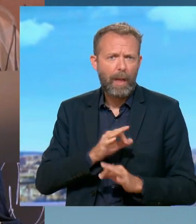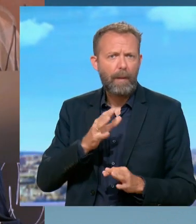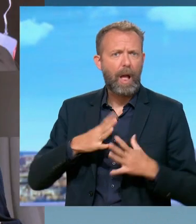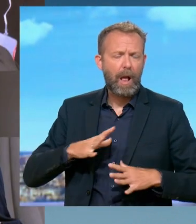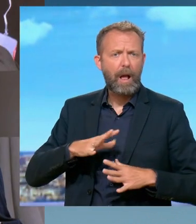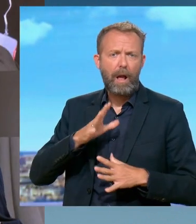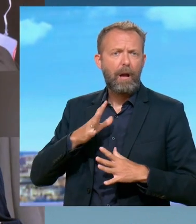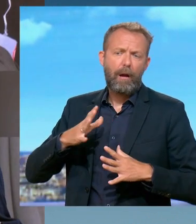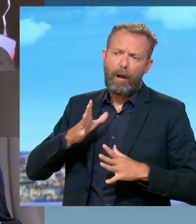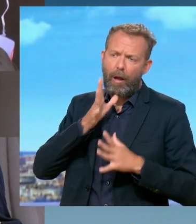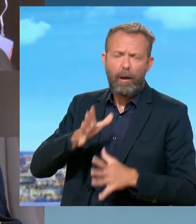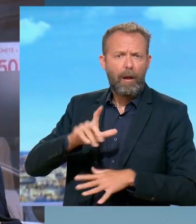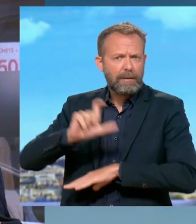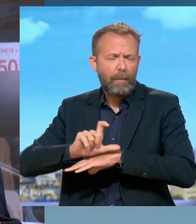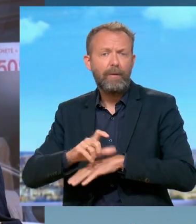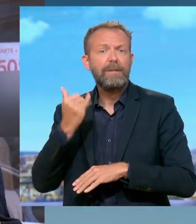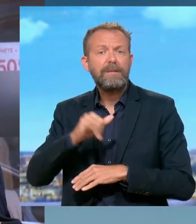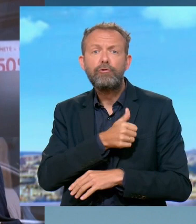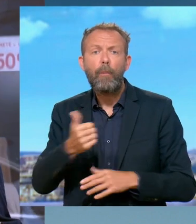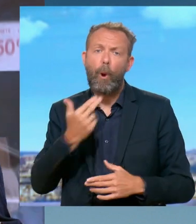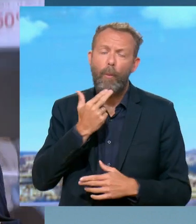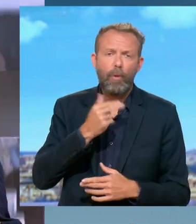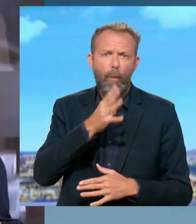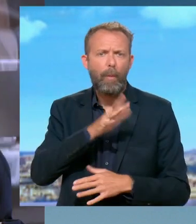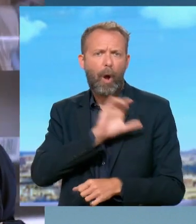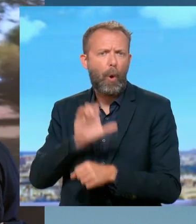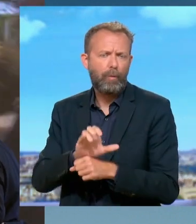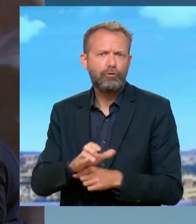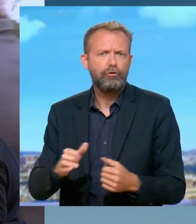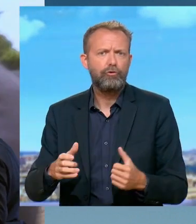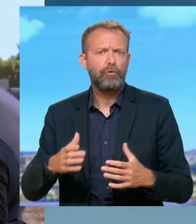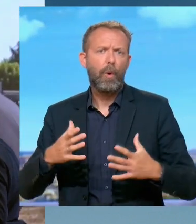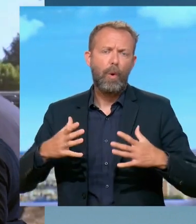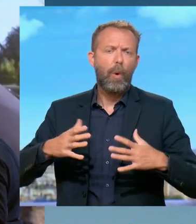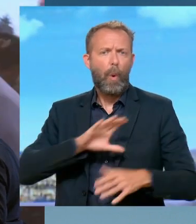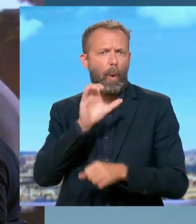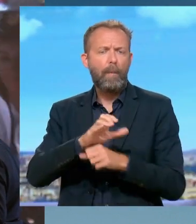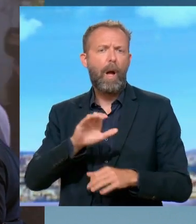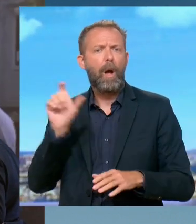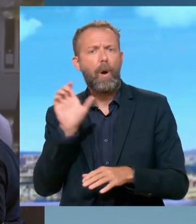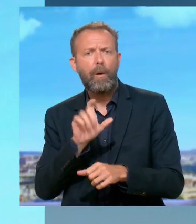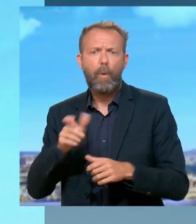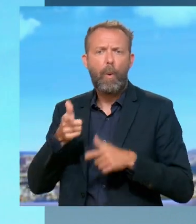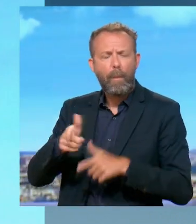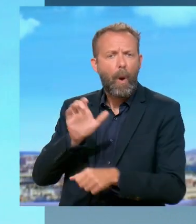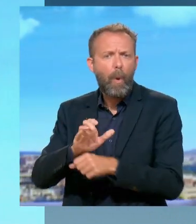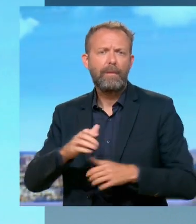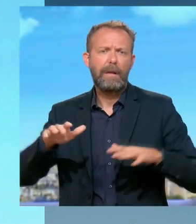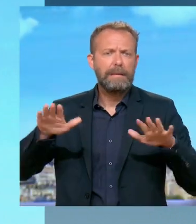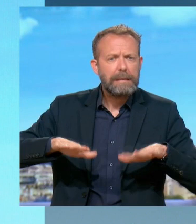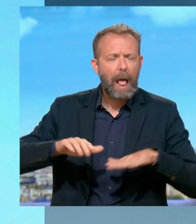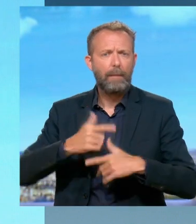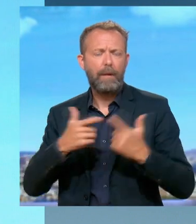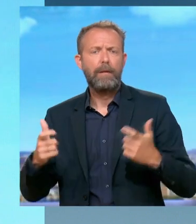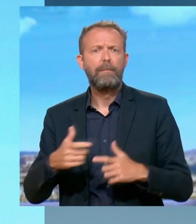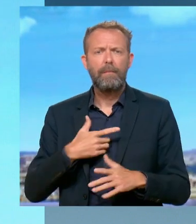Si c'est juste un accessoire de mobs, on ne peut pas faire le reproche qu'il y ait un combat contre l'islamisme et son entrisme. Mais il y a 30 ans dans notre pays, on ne parlait